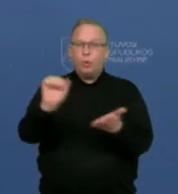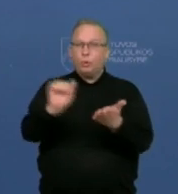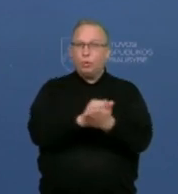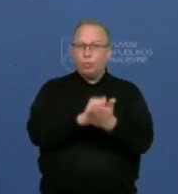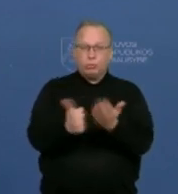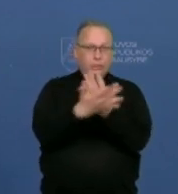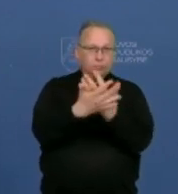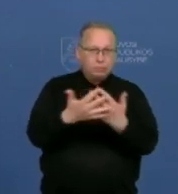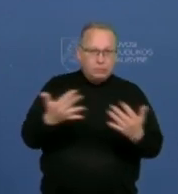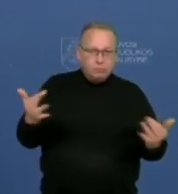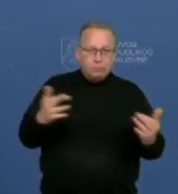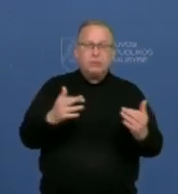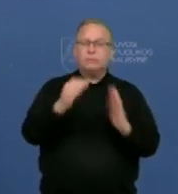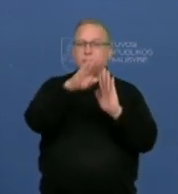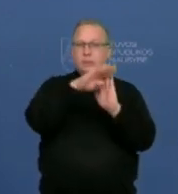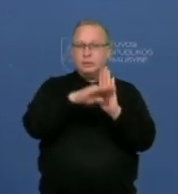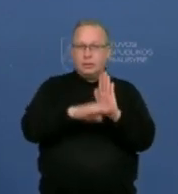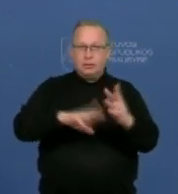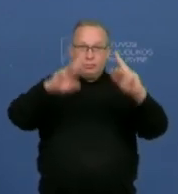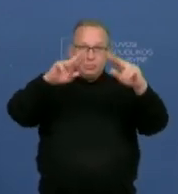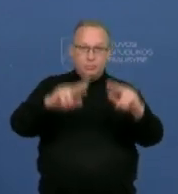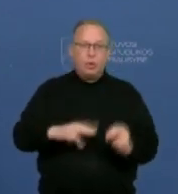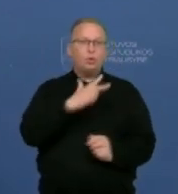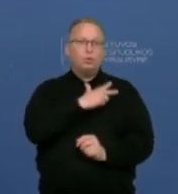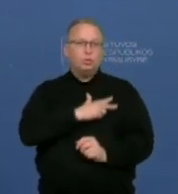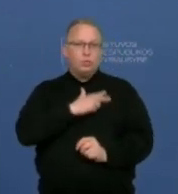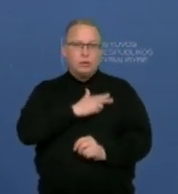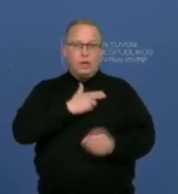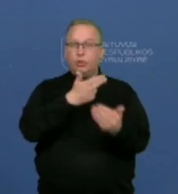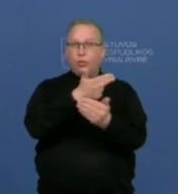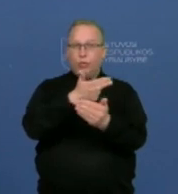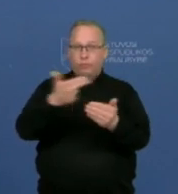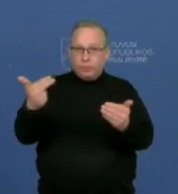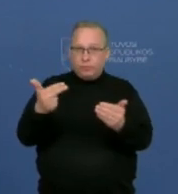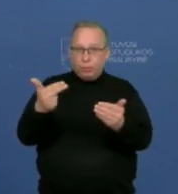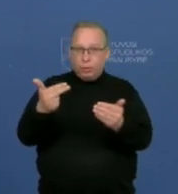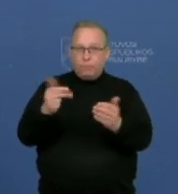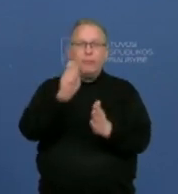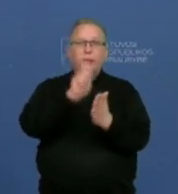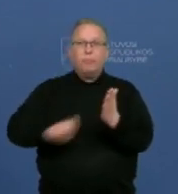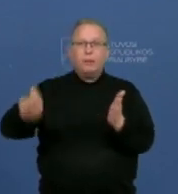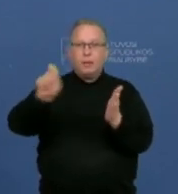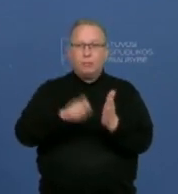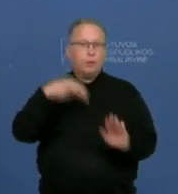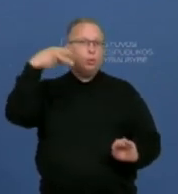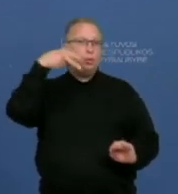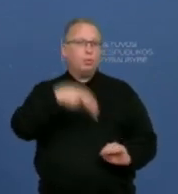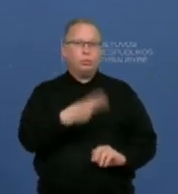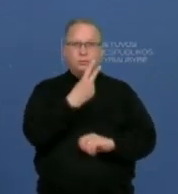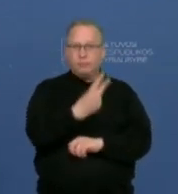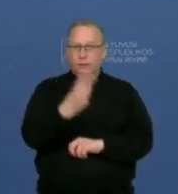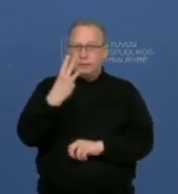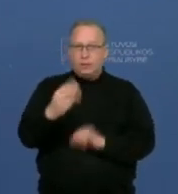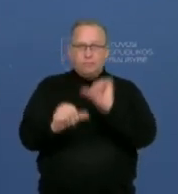įstatymų pakeitimų susijusių su socialiniu įmonių statuso panaikinimu nuo 2023